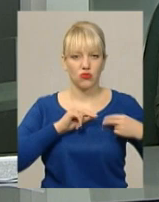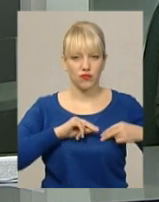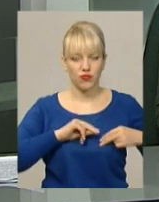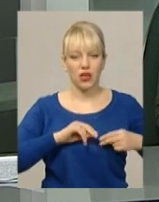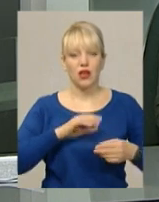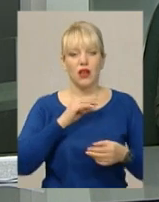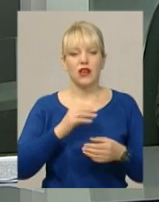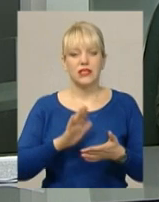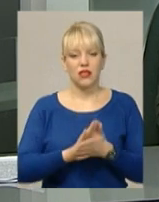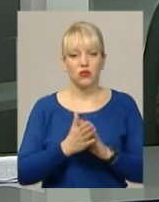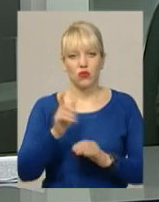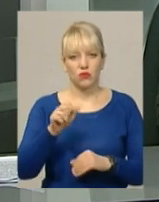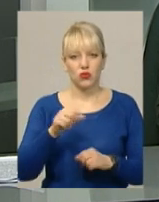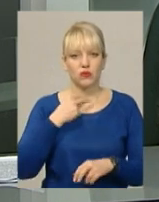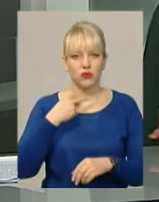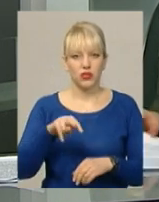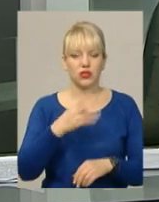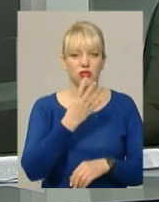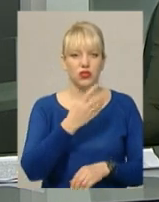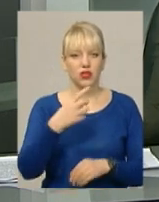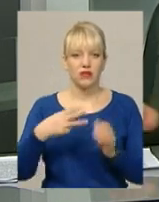загрожує від 4 до 8 років в'язниці.